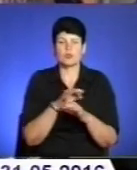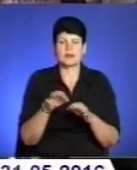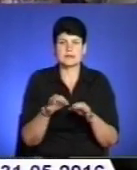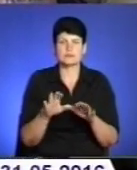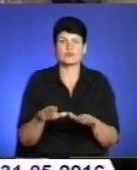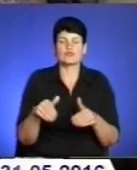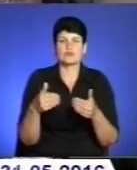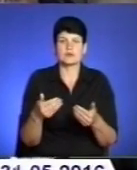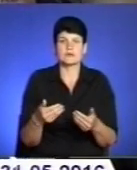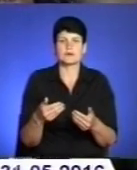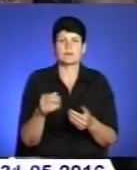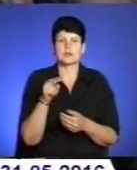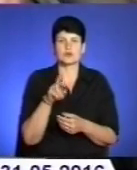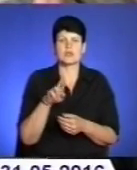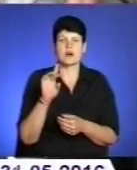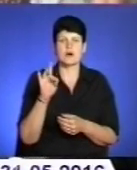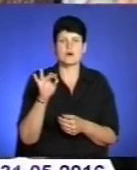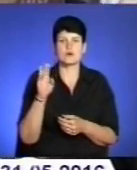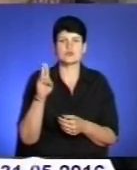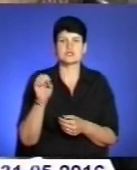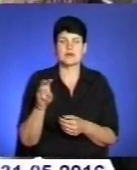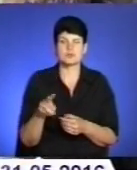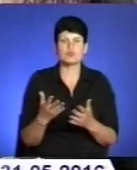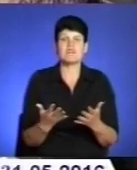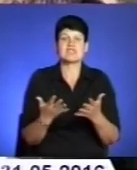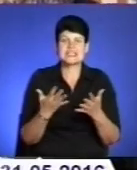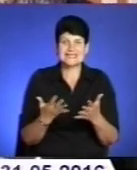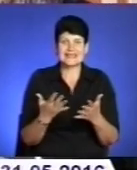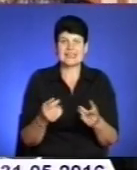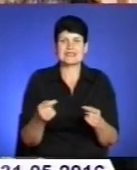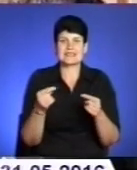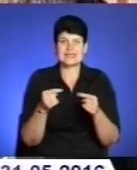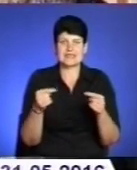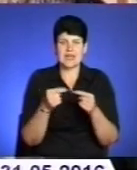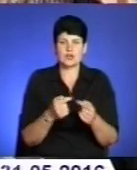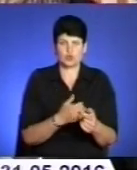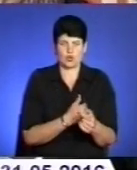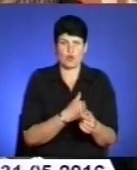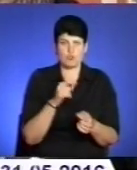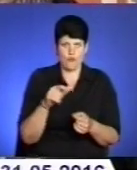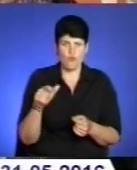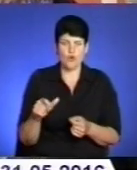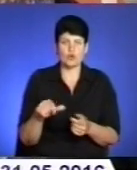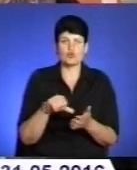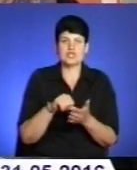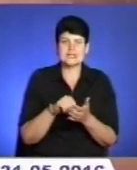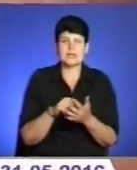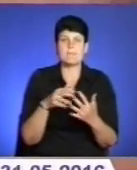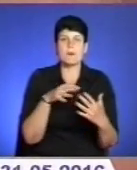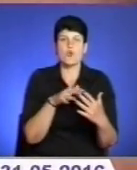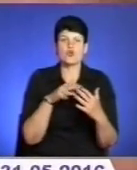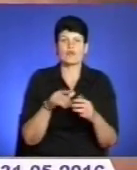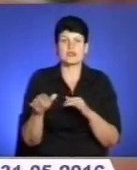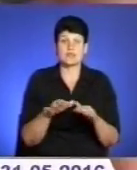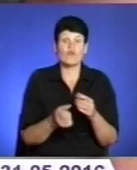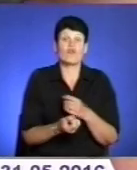Дмитром Ярошем і його побратимами, стосовно визнання добровольців учасниками бойових дій. Тому